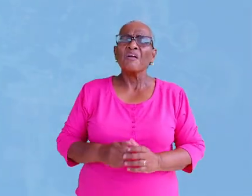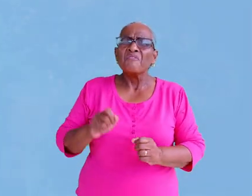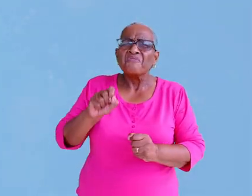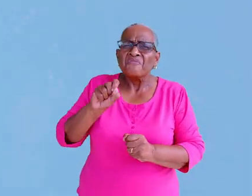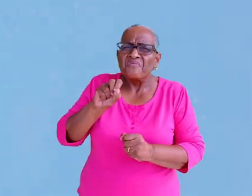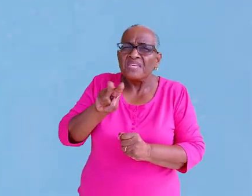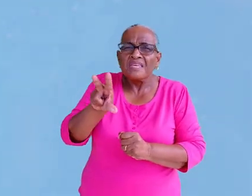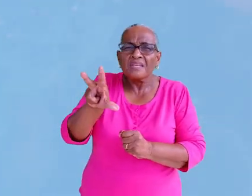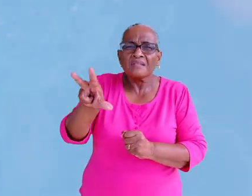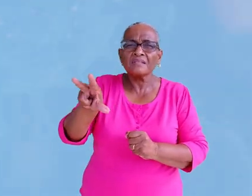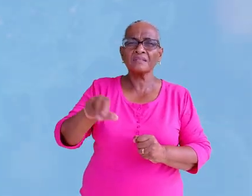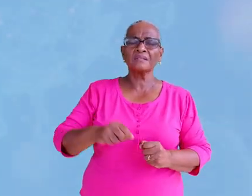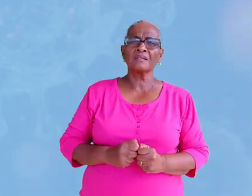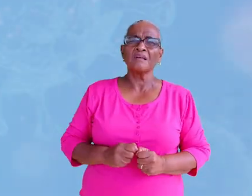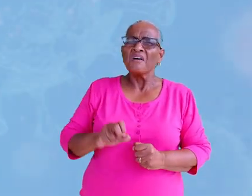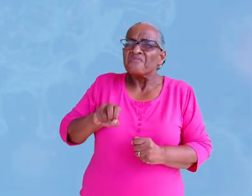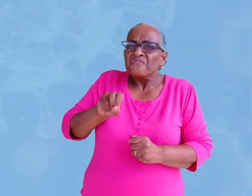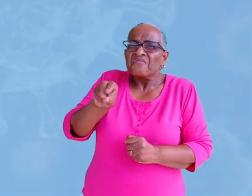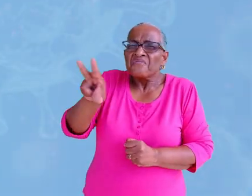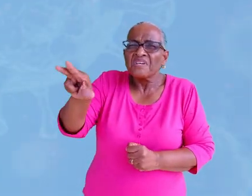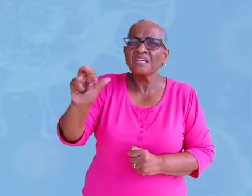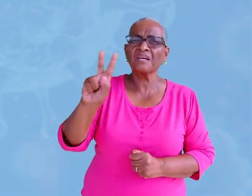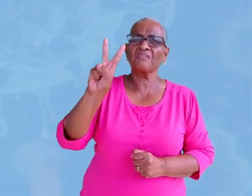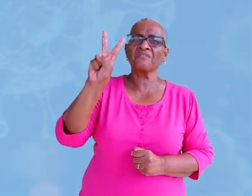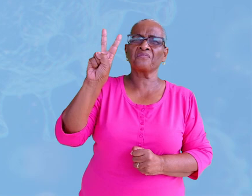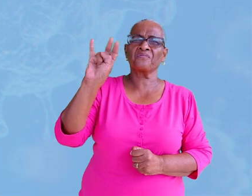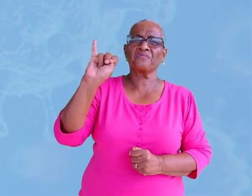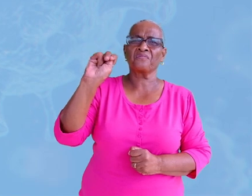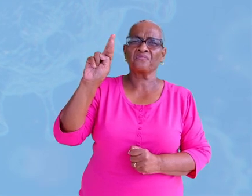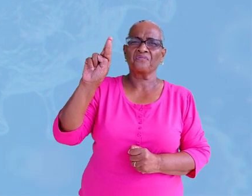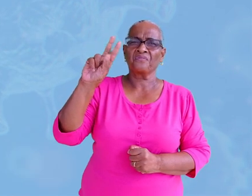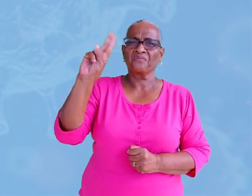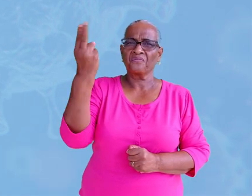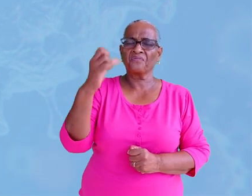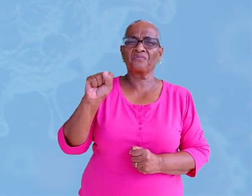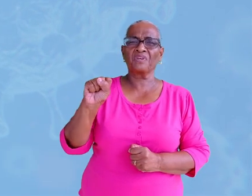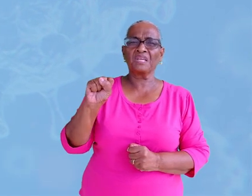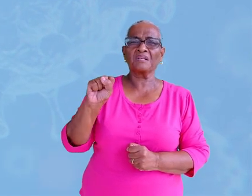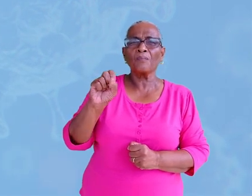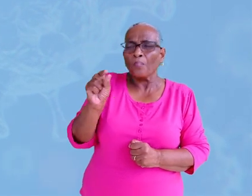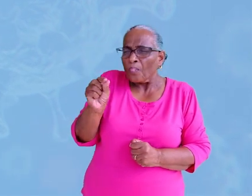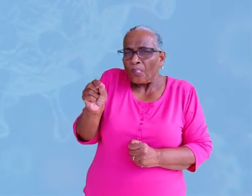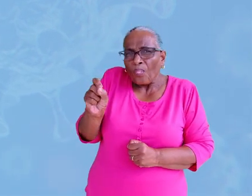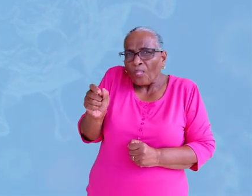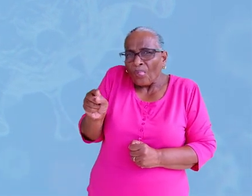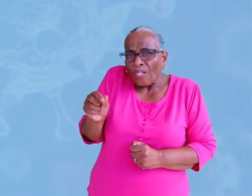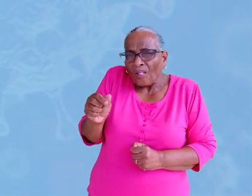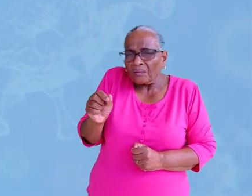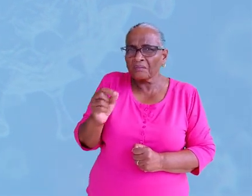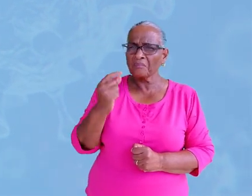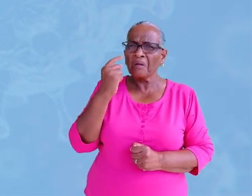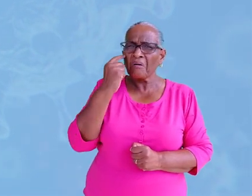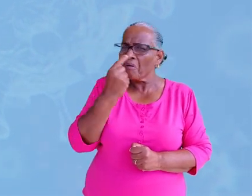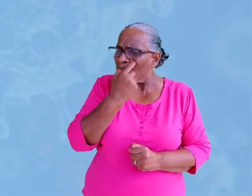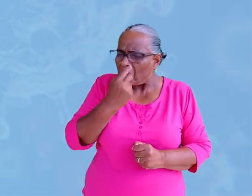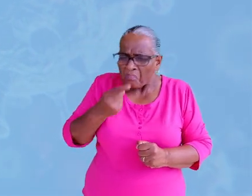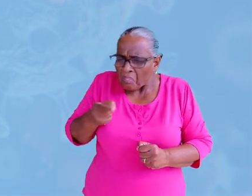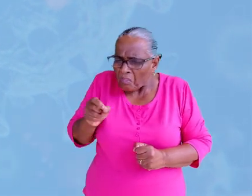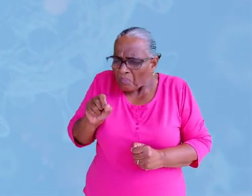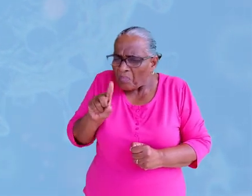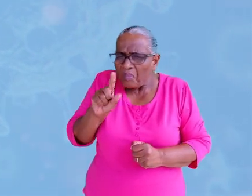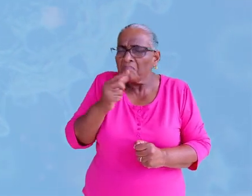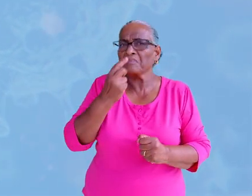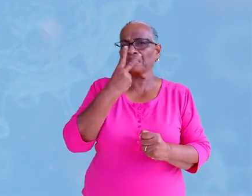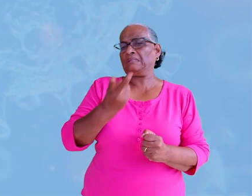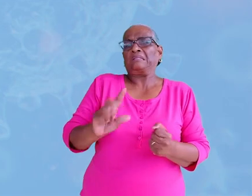Virus Een virus is een ziektekiem, een heel klein dingetje dat je niet met het